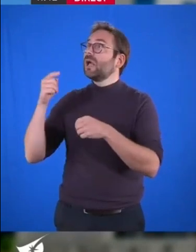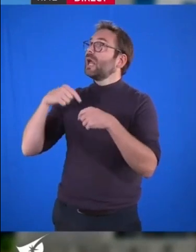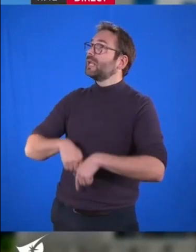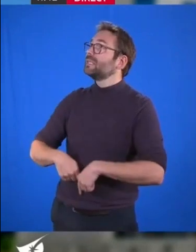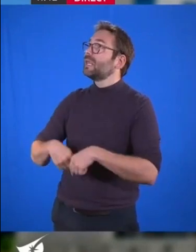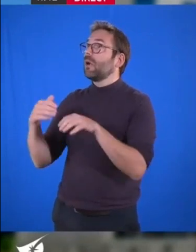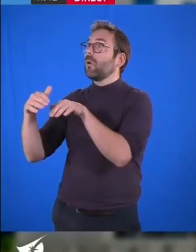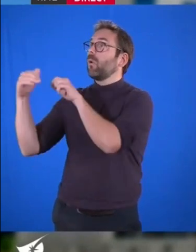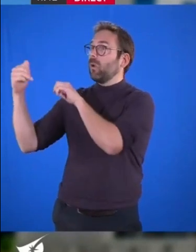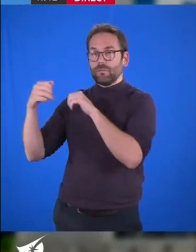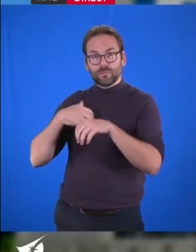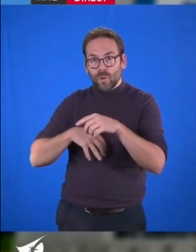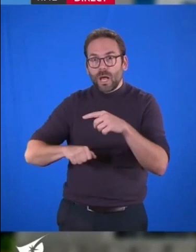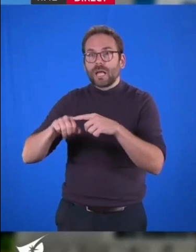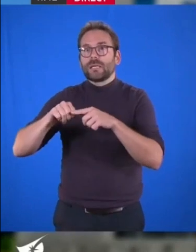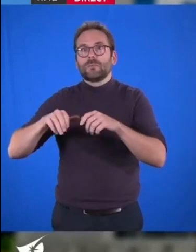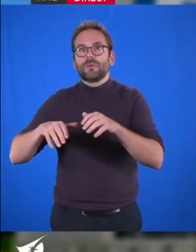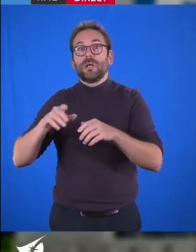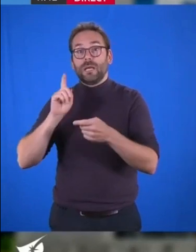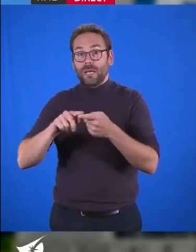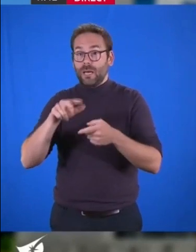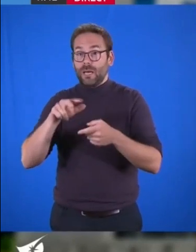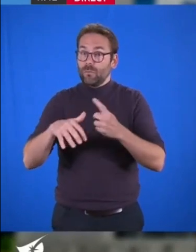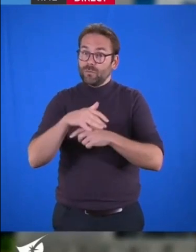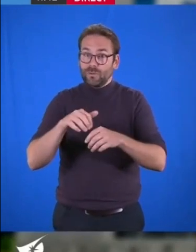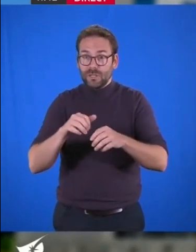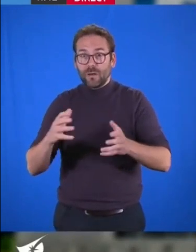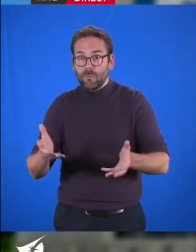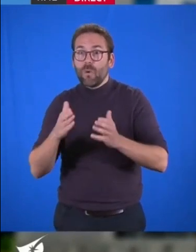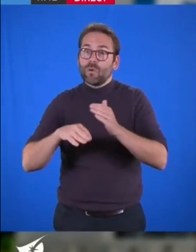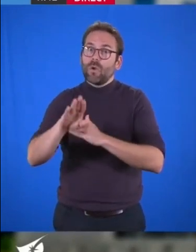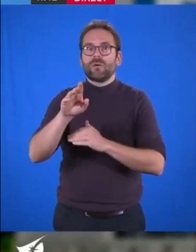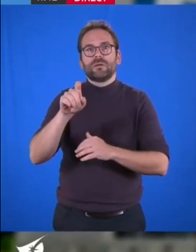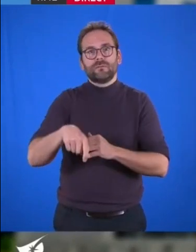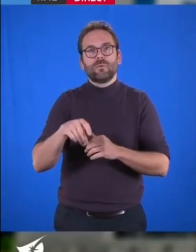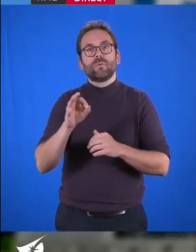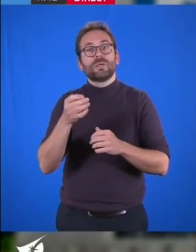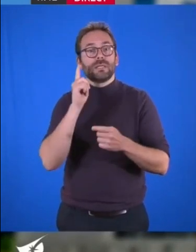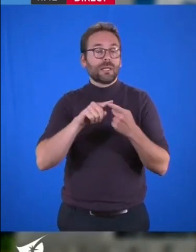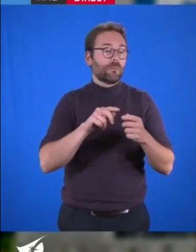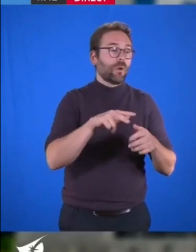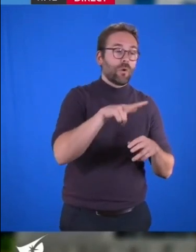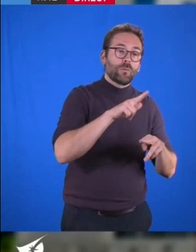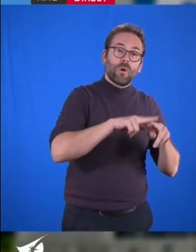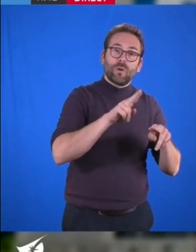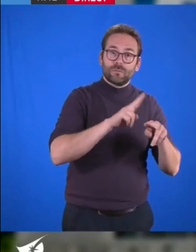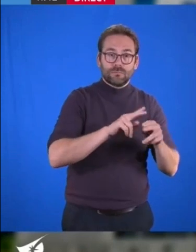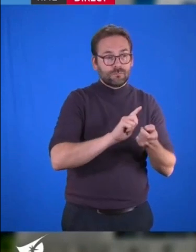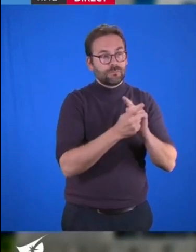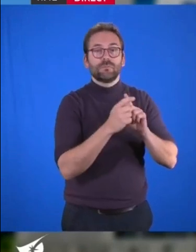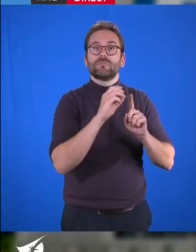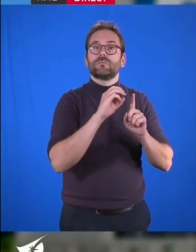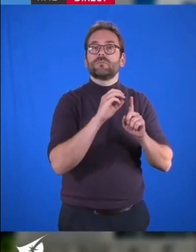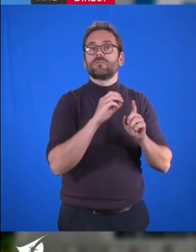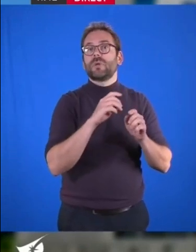et appuyons le plan de relance du logement social ici présenté, de réhabilitation de logements anciens pour de meilleures performances énergétiques